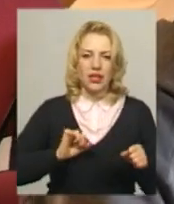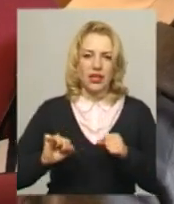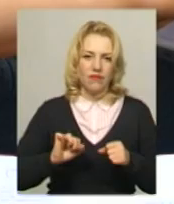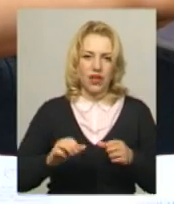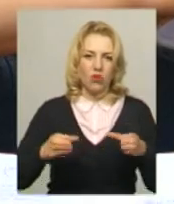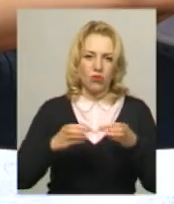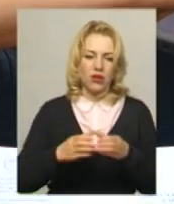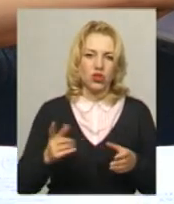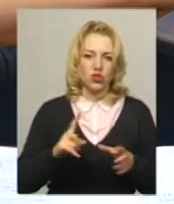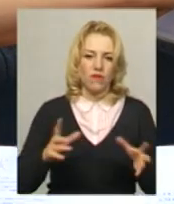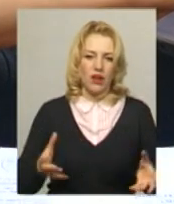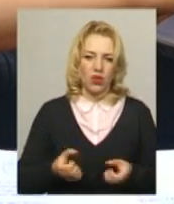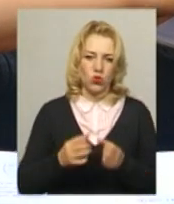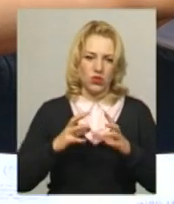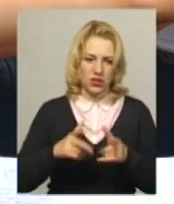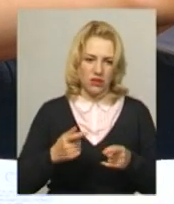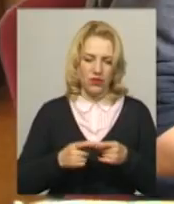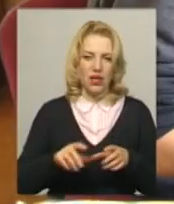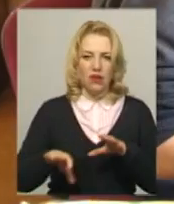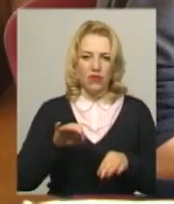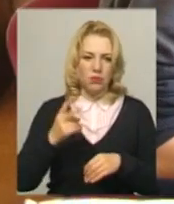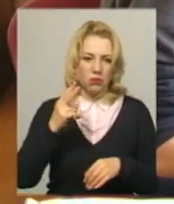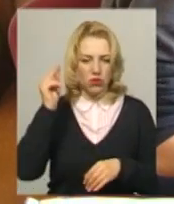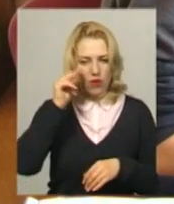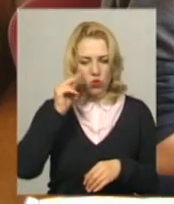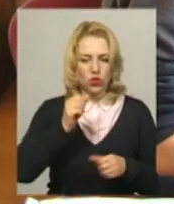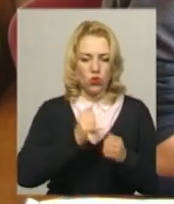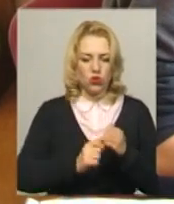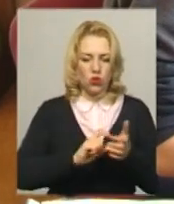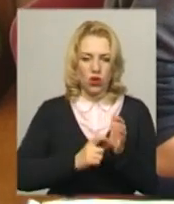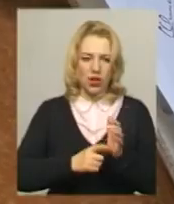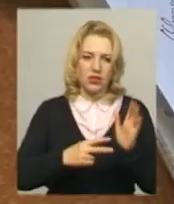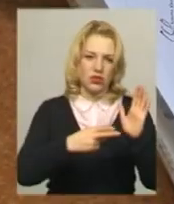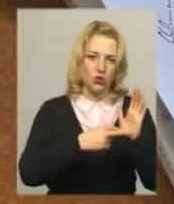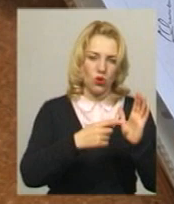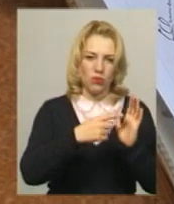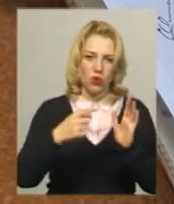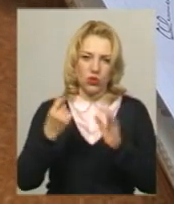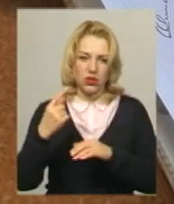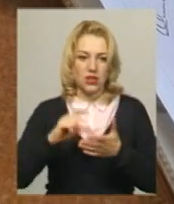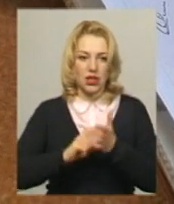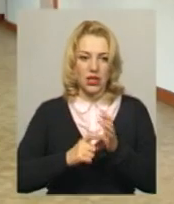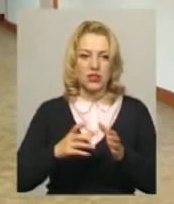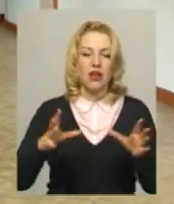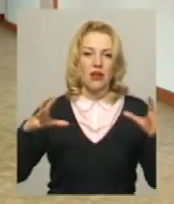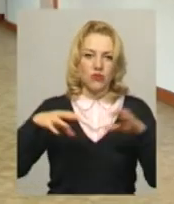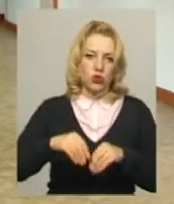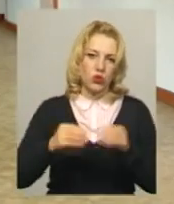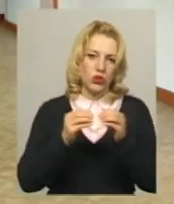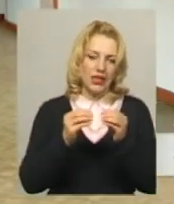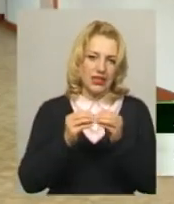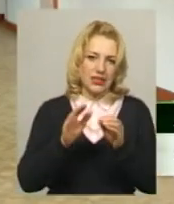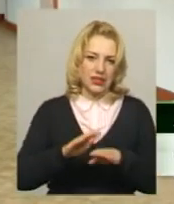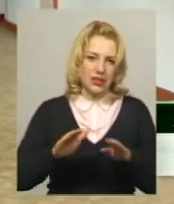Жінка каже, відібрали по двоє учнів з кожного класу. Це учні сьомих-одинадцятих класів. Усього їх десять. Це настільки